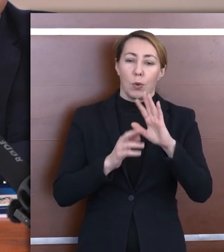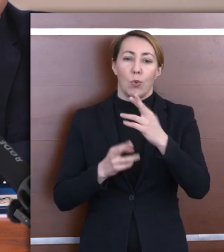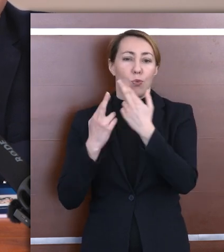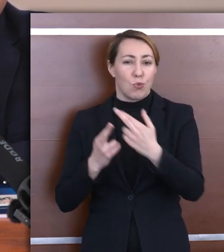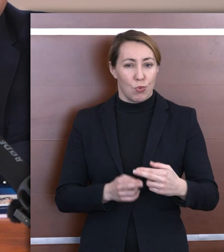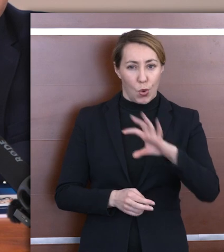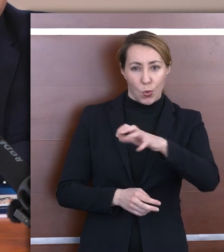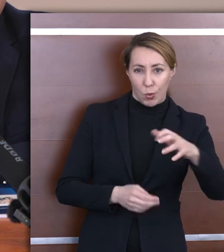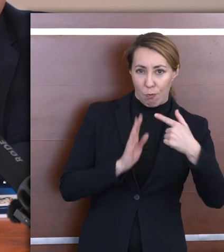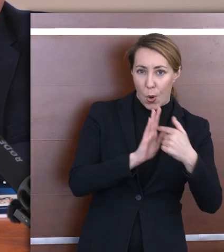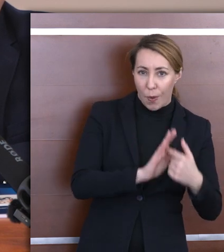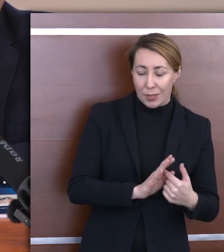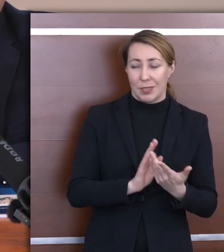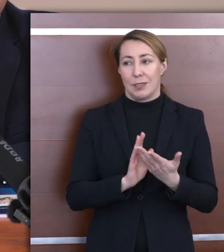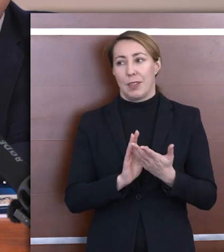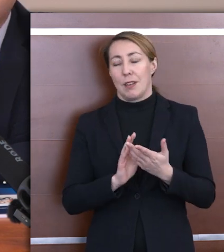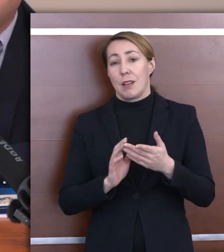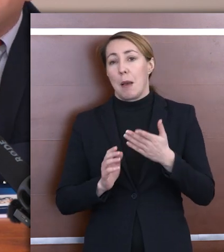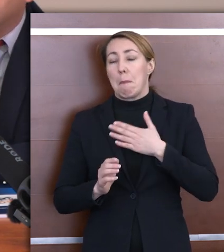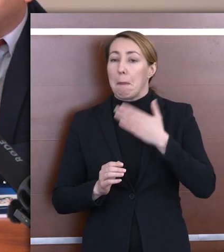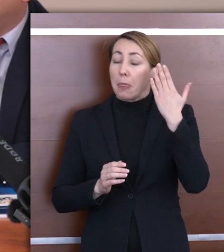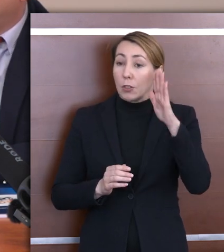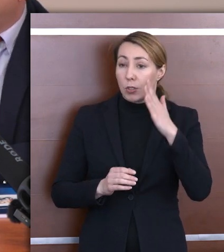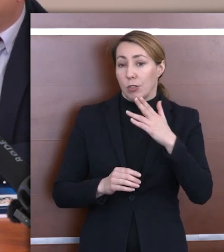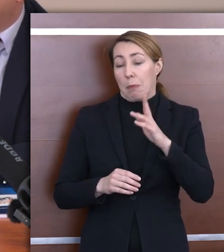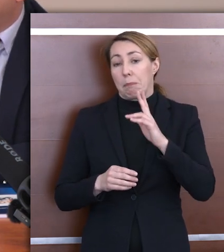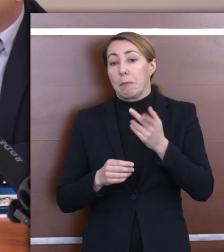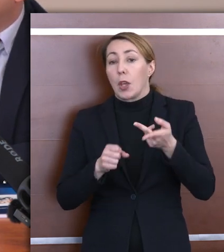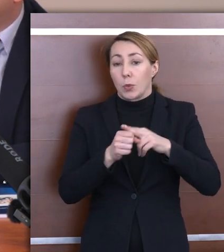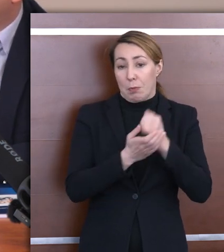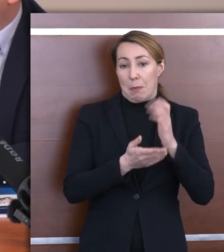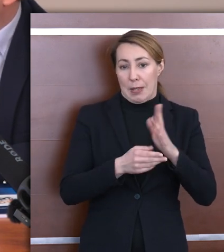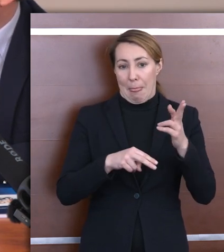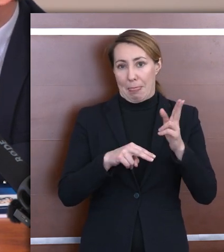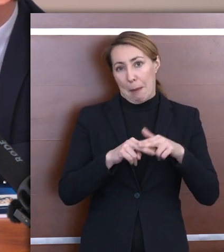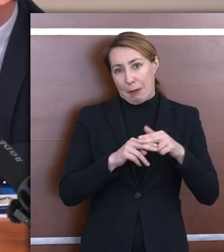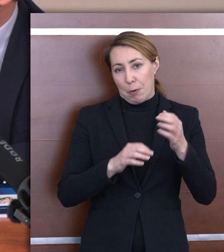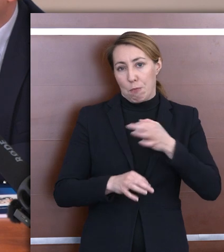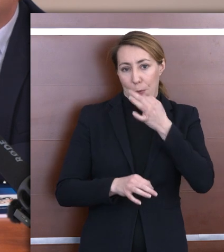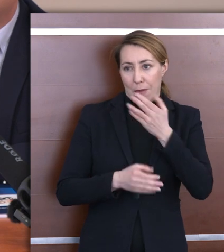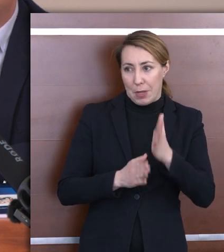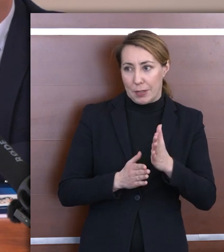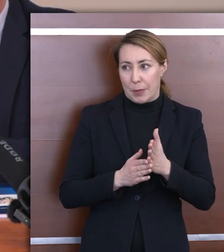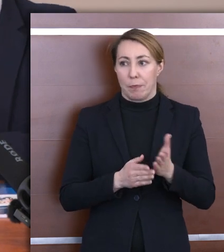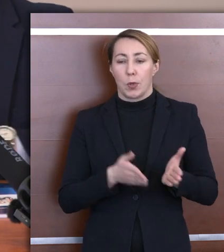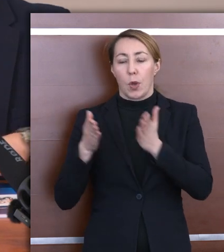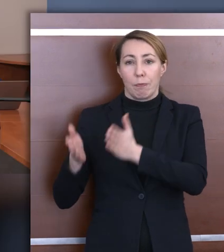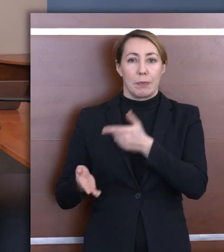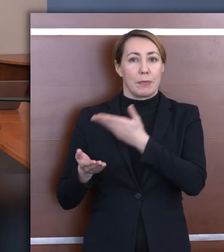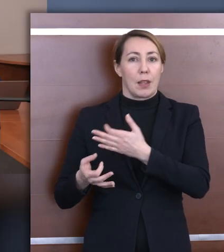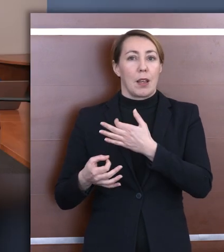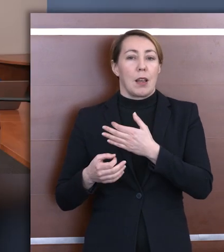i w pewnym sensie mam nadzieję, że dzięki naszej pracy naprawiać. Obecność dzisiaj nie jest przypadkowa,